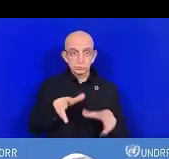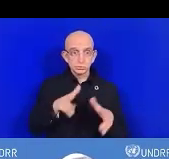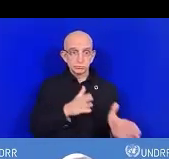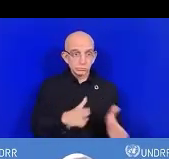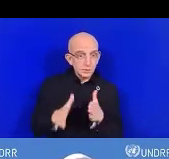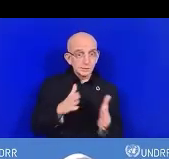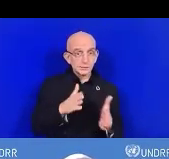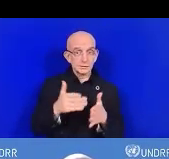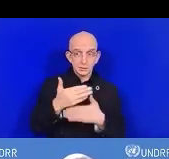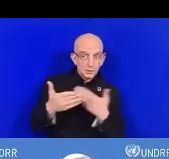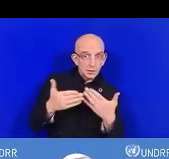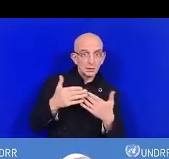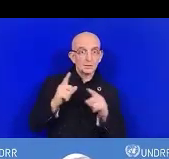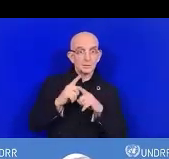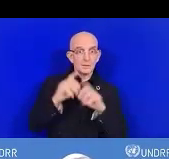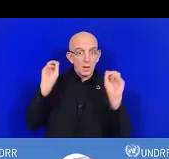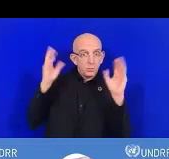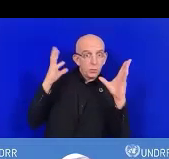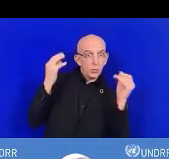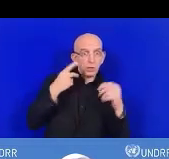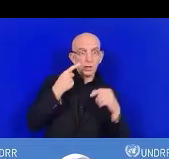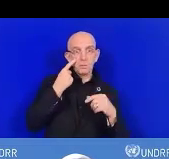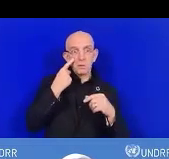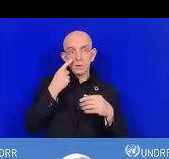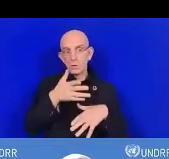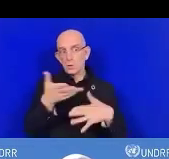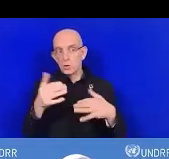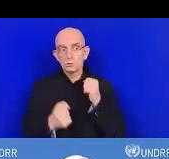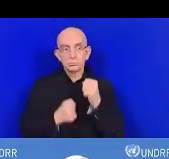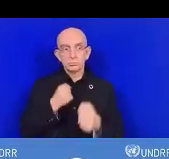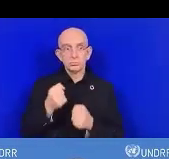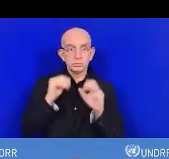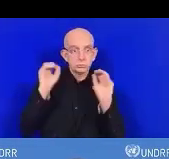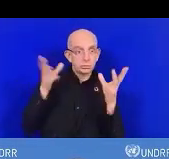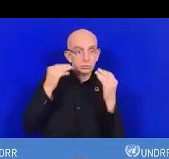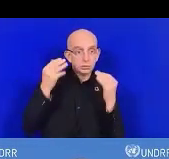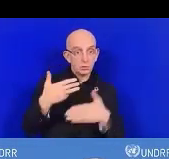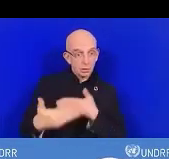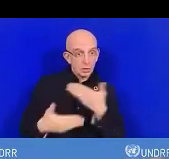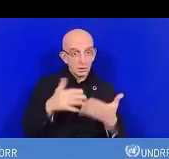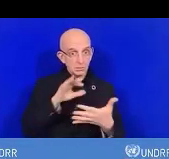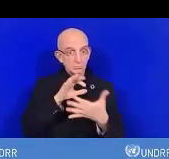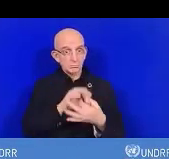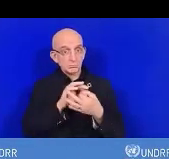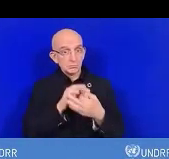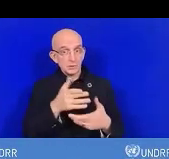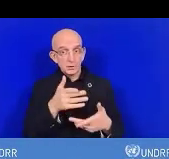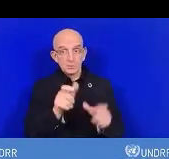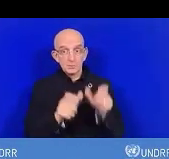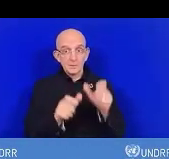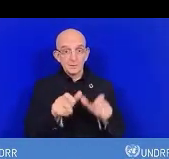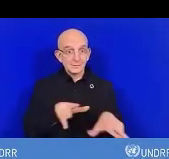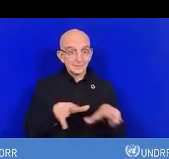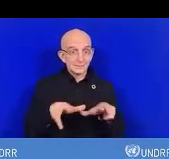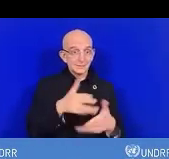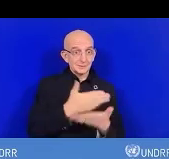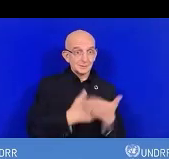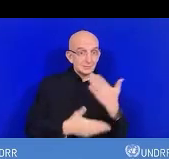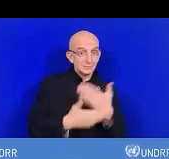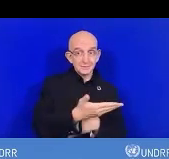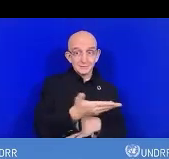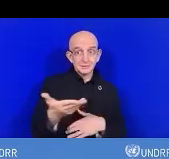événements de simulation qui incluent la population de personnes handicapées et leurs organisations?